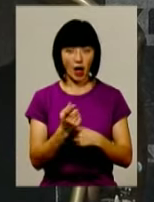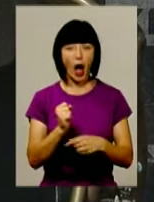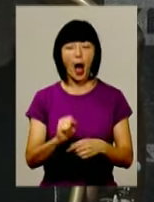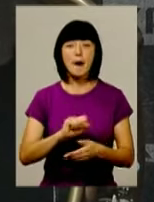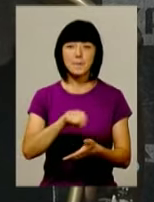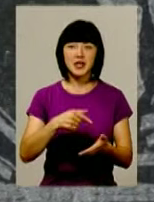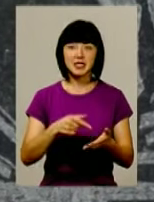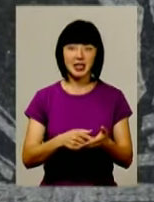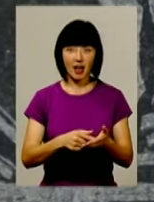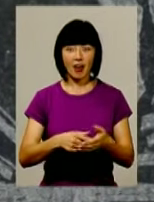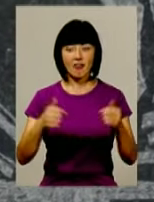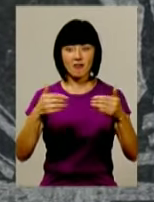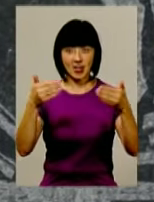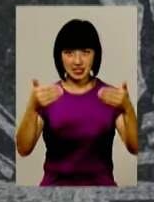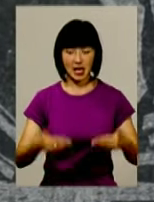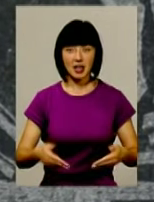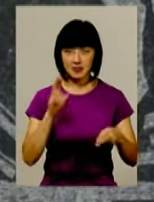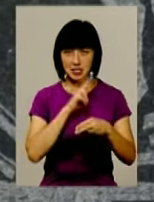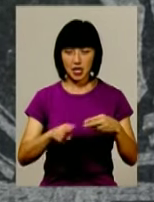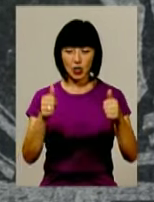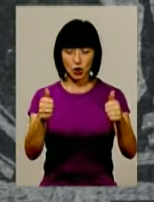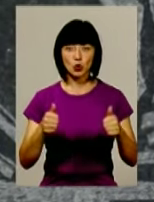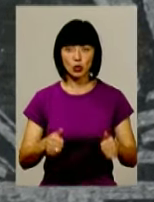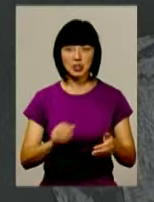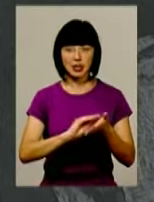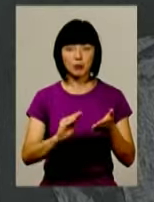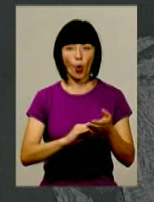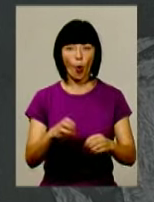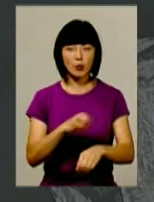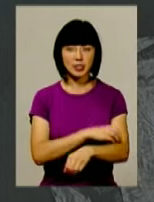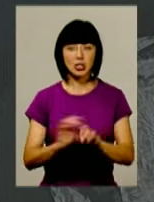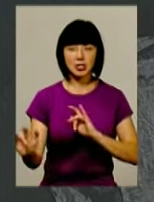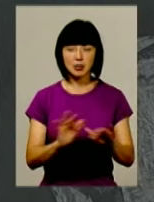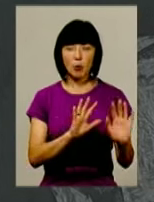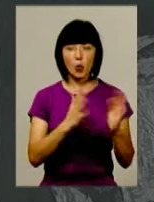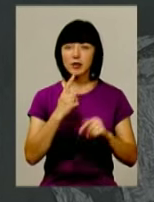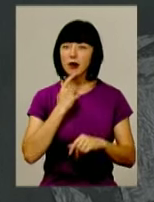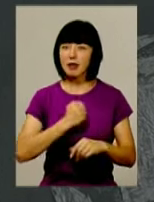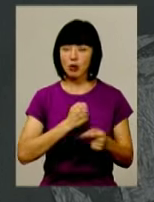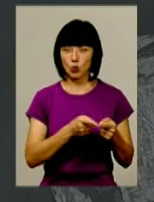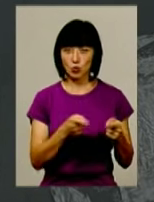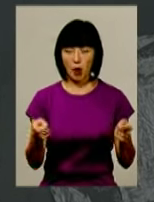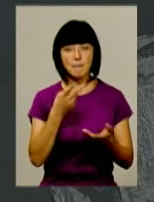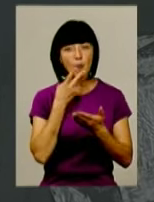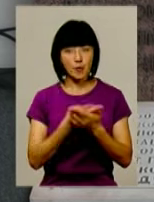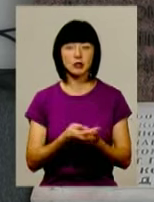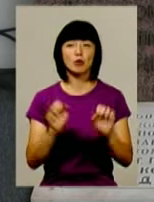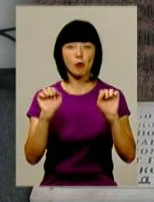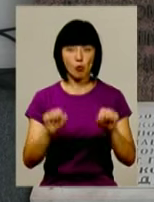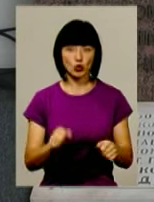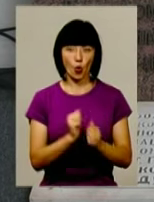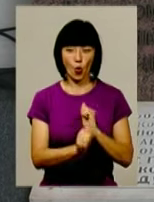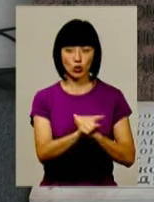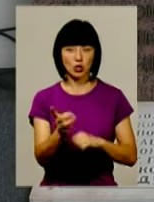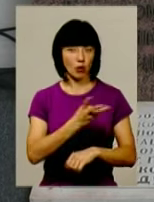фасадів зникли меморіальні дошки з написами про комуністичних діячів та події радянської доби. Побачити їх, однак, може